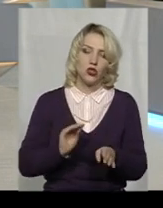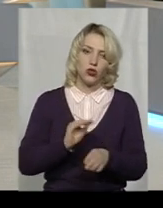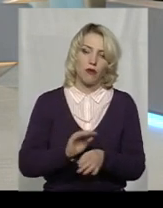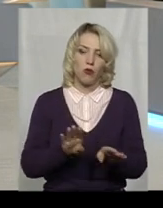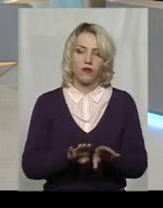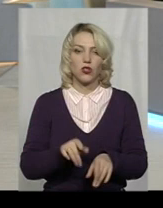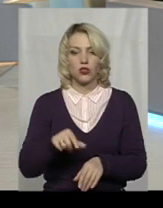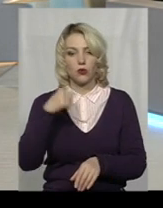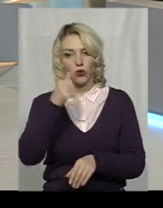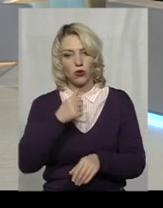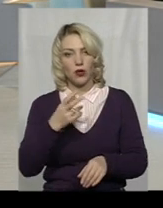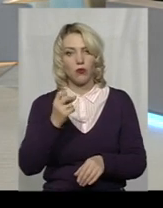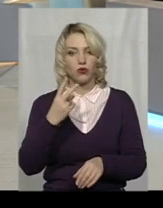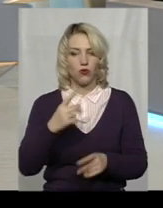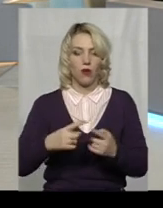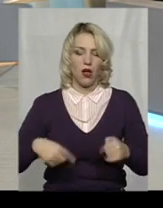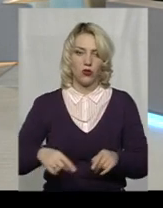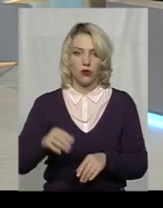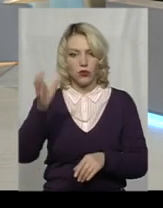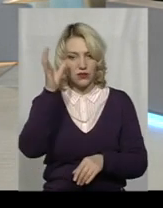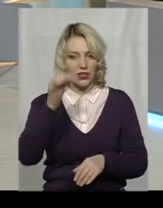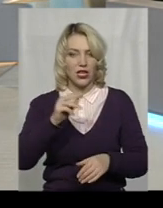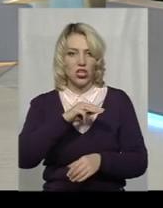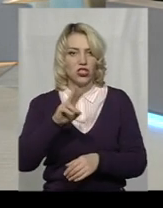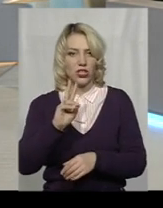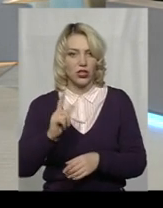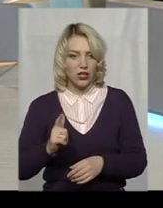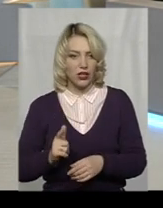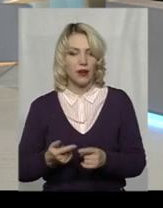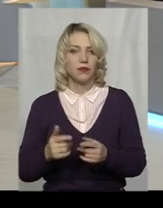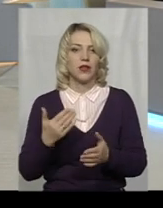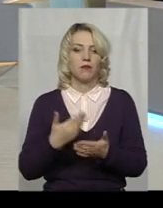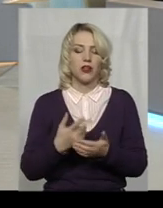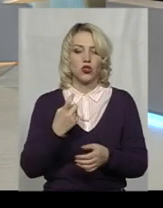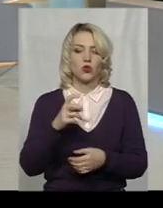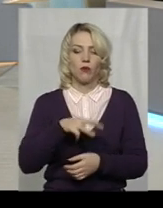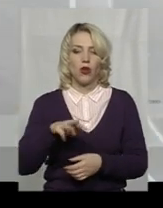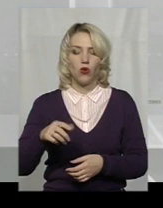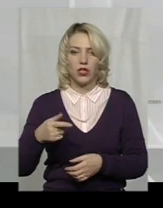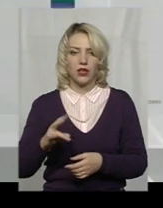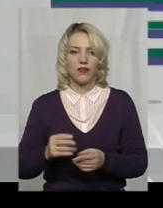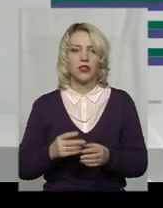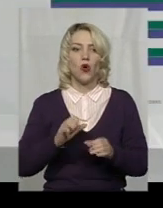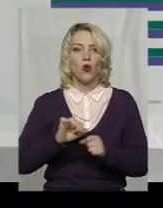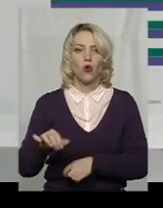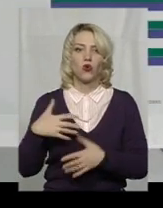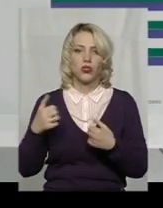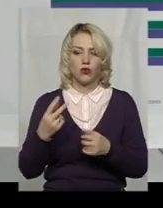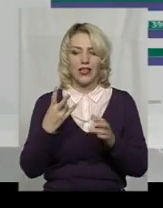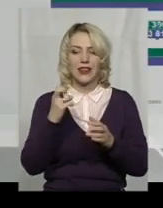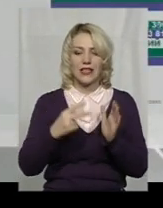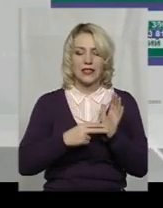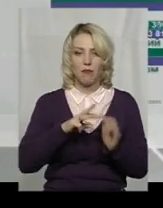роком, двом галузям освіти і житлово-комунальному господарству, майже по 100 млн, охоронні здоров'я на 7 млн більше,